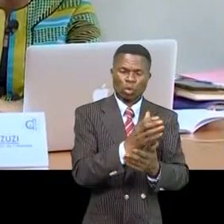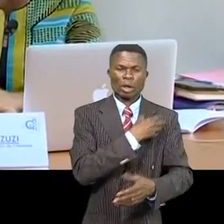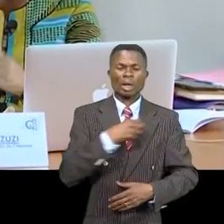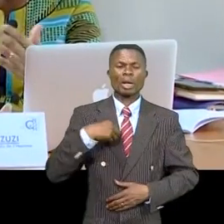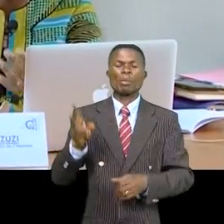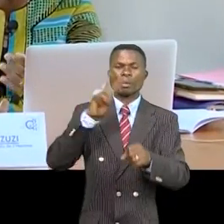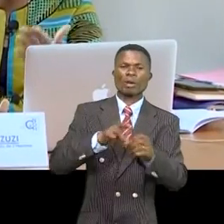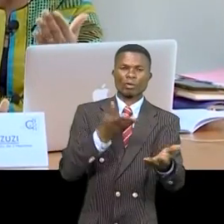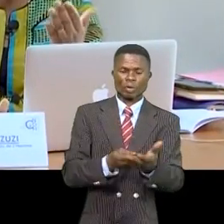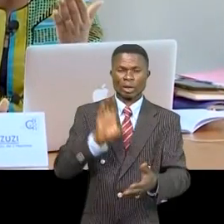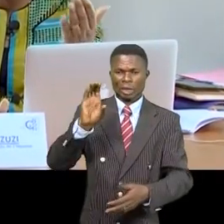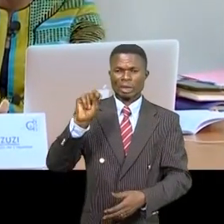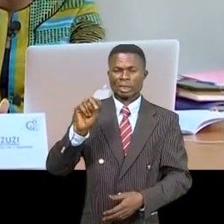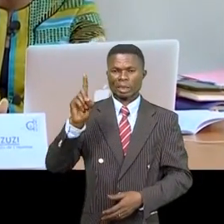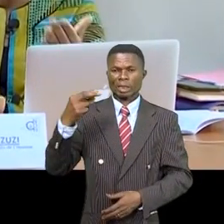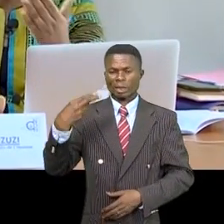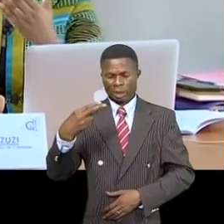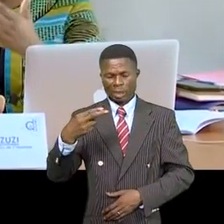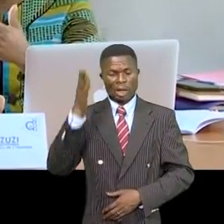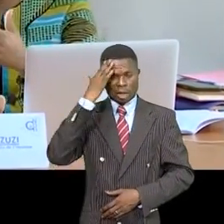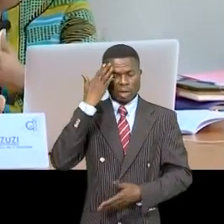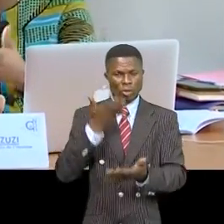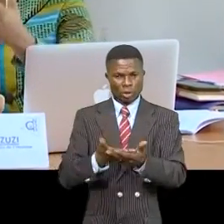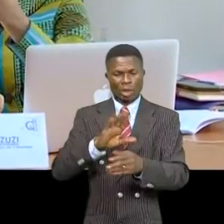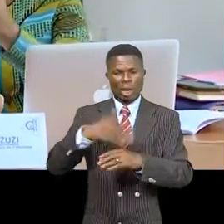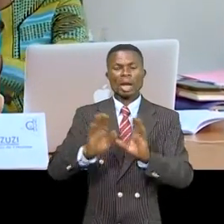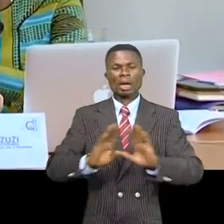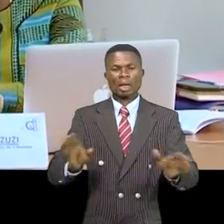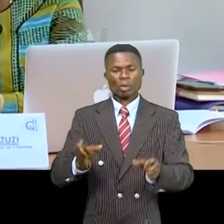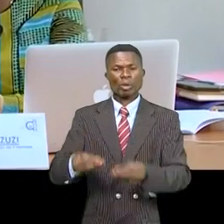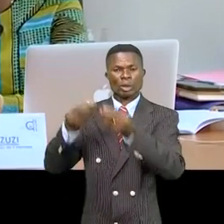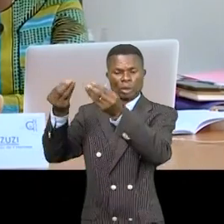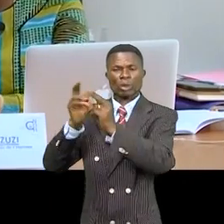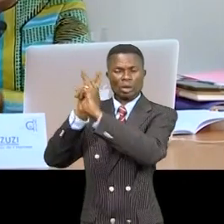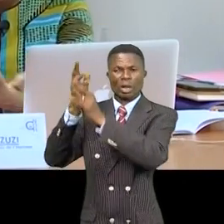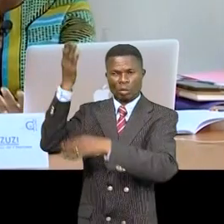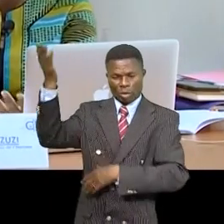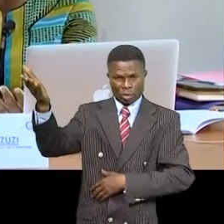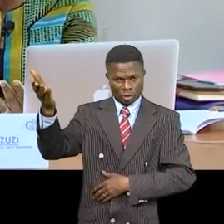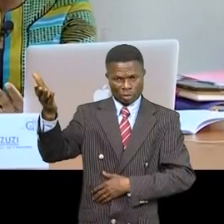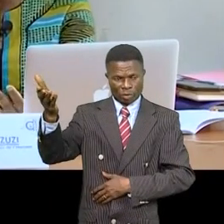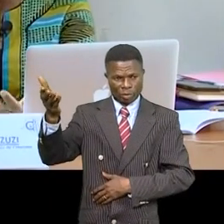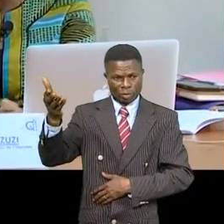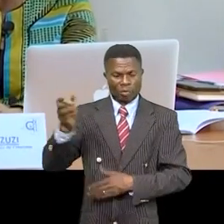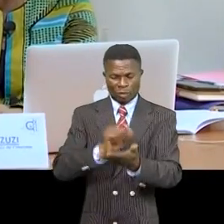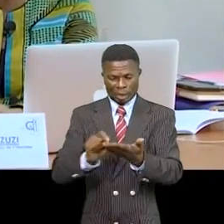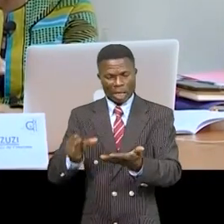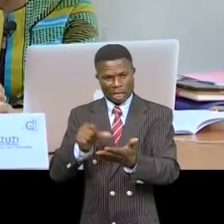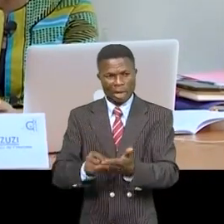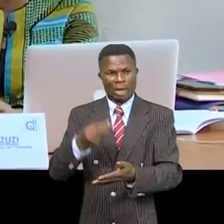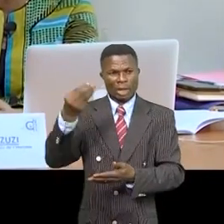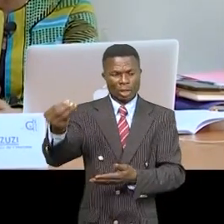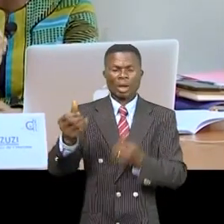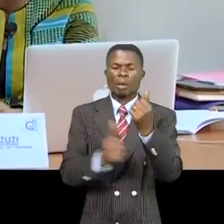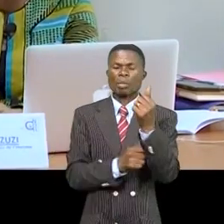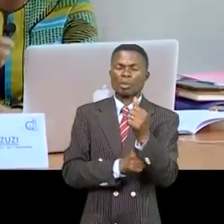La CNDH peut être saisie et a aussi la compétence d'auto-saisie par écrit ou bien la personne